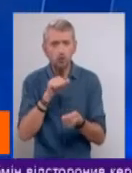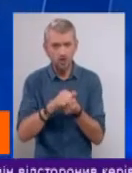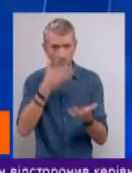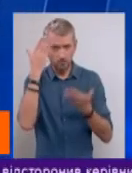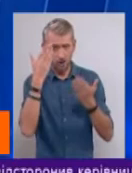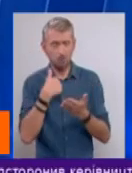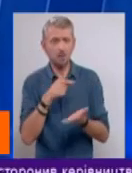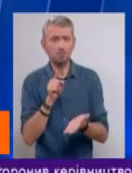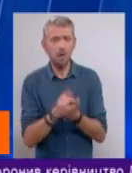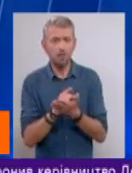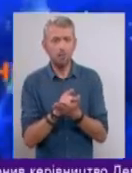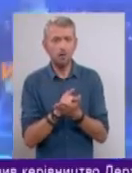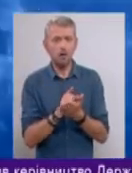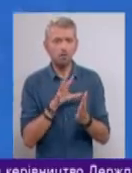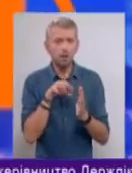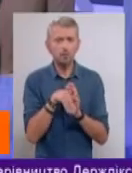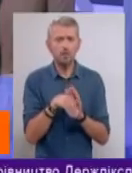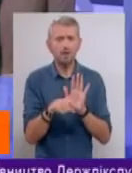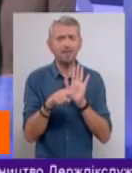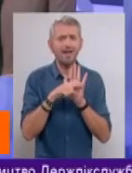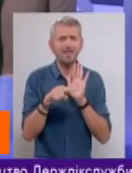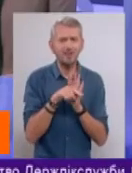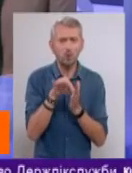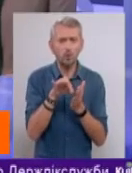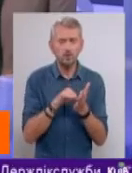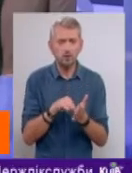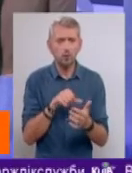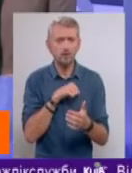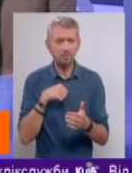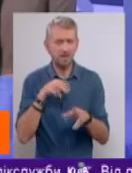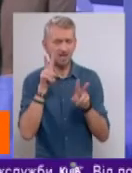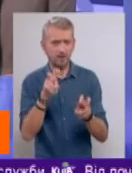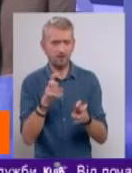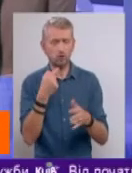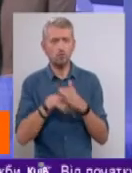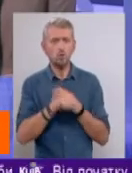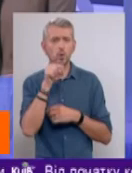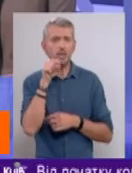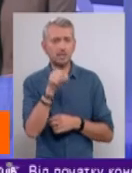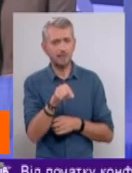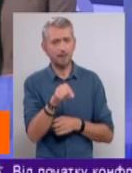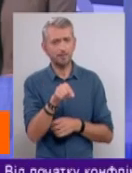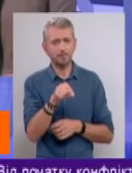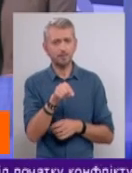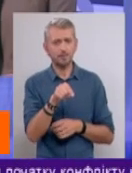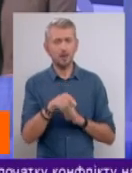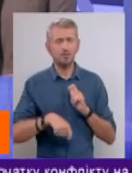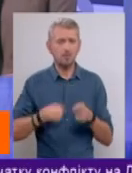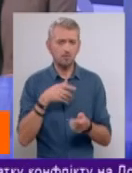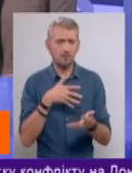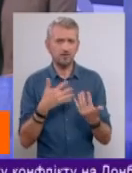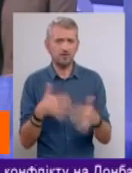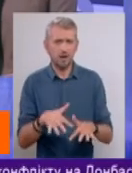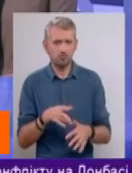Тобто, ми маємо приєднувати негативні оцінки прямо в самій назві. Тому що це дарма втрачене